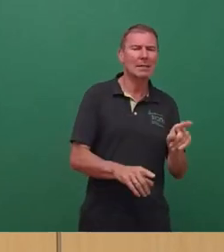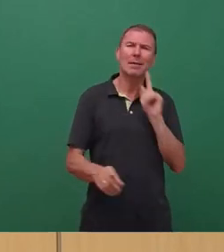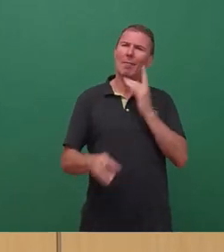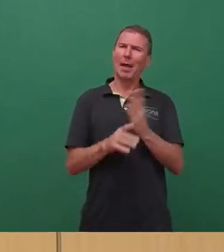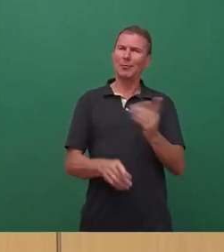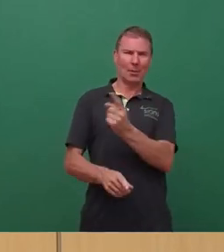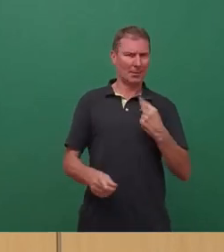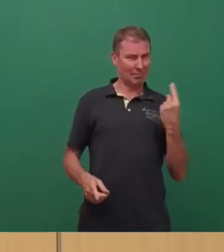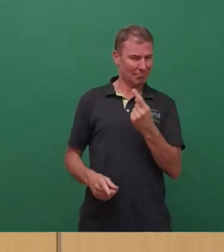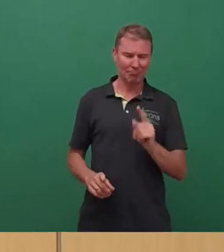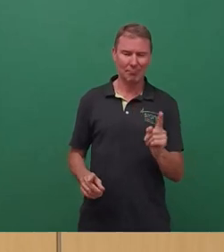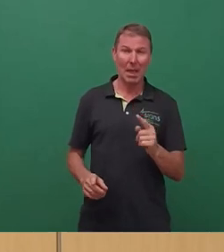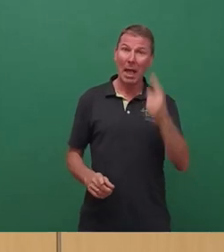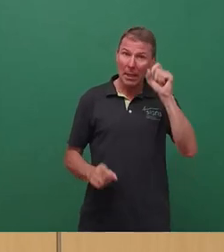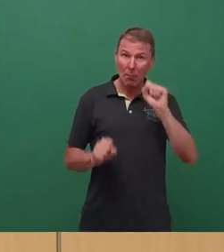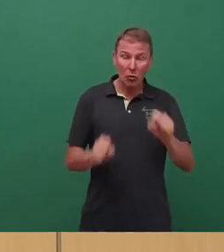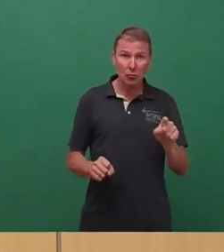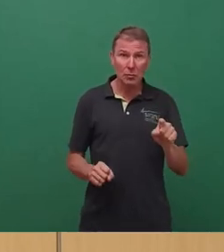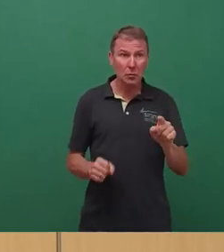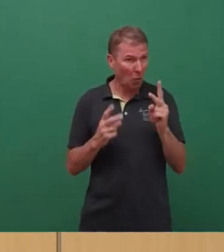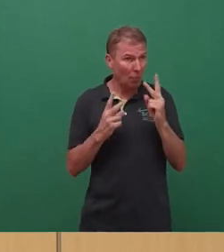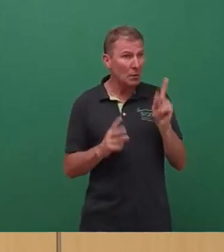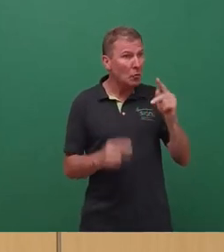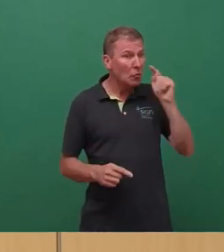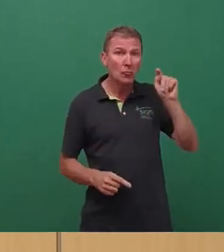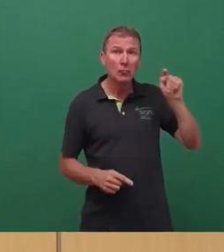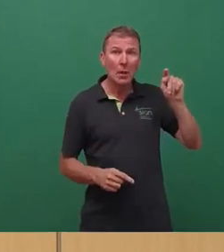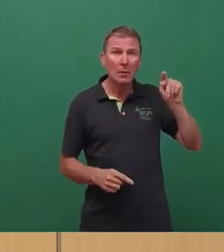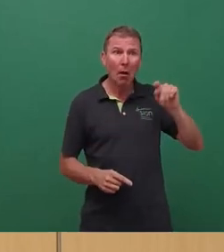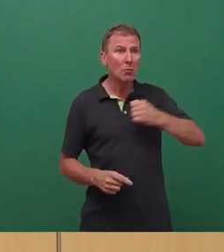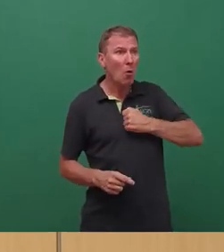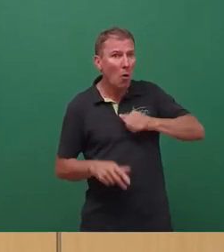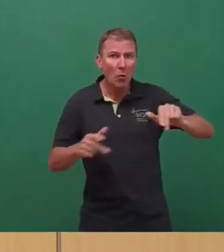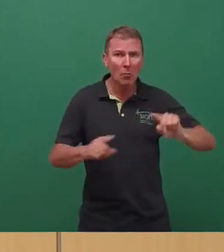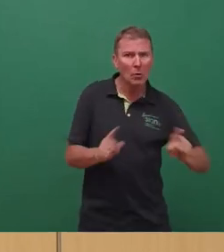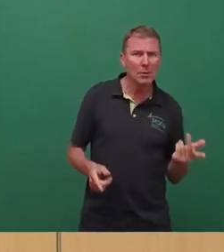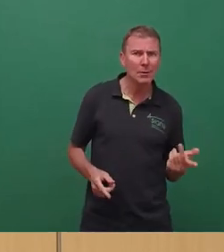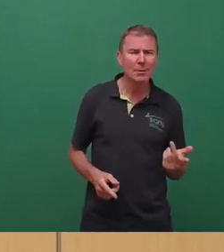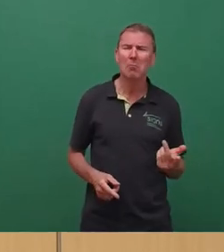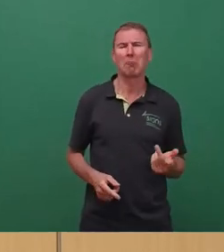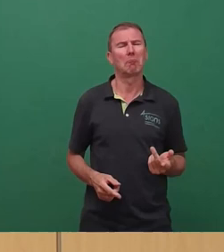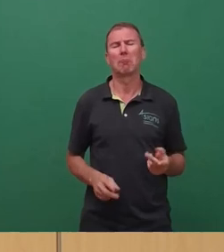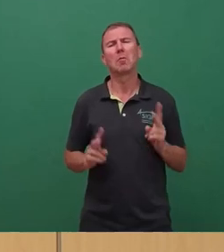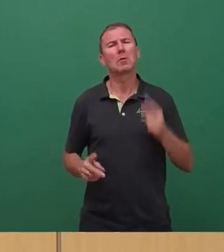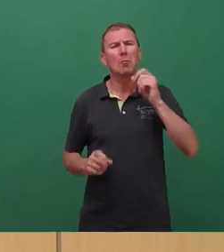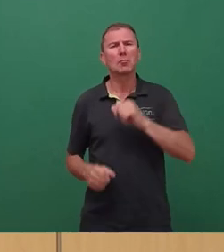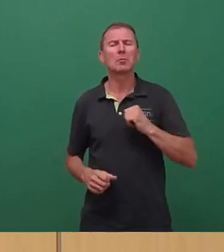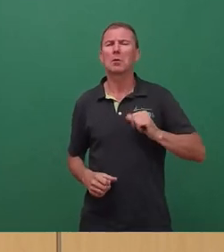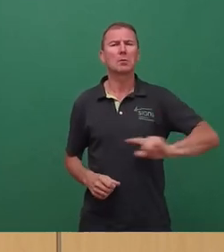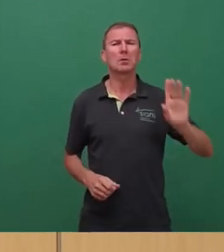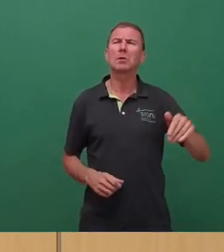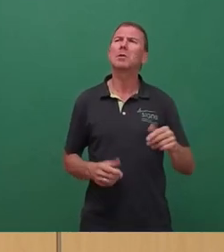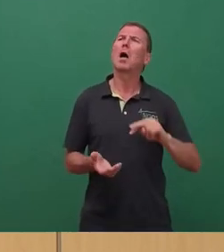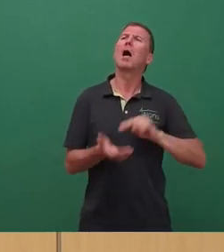den Denkmalschutz relevant, ob sich ein Stadtrat gerade um irgendetwas kümmert oder nicht? Sicherlich auch nicht, weil politische Mehrheitsverhältnisse ändern